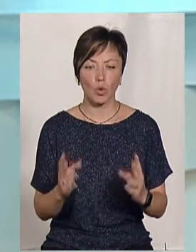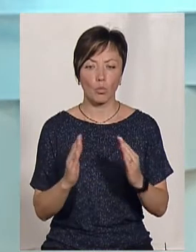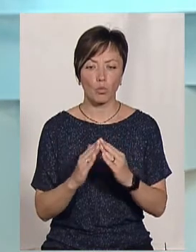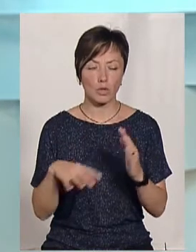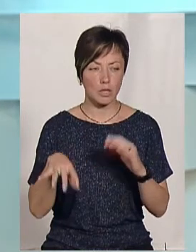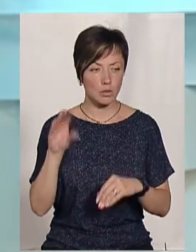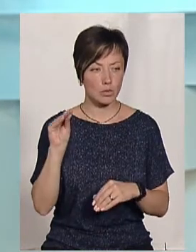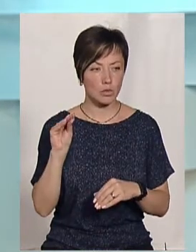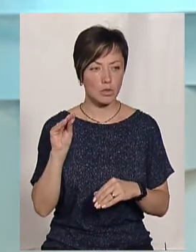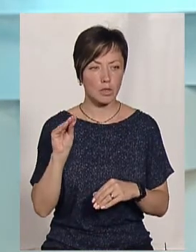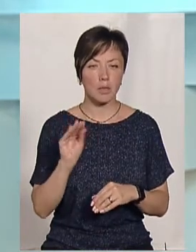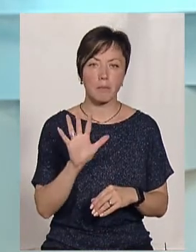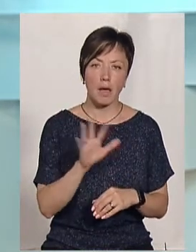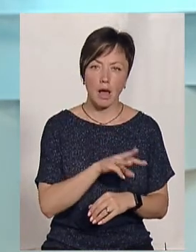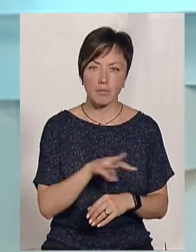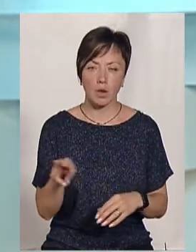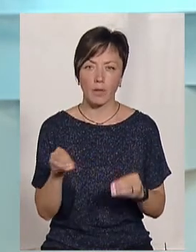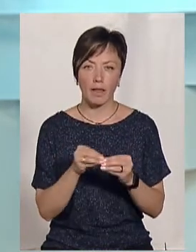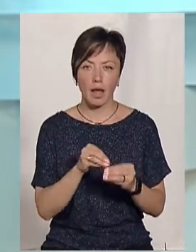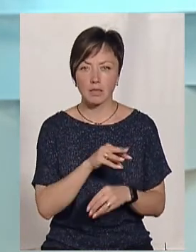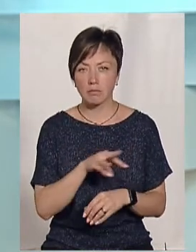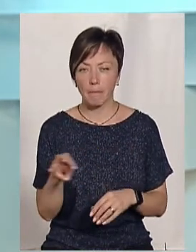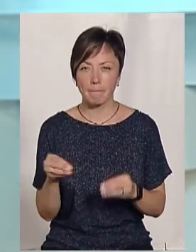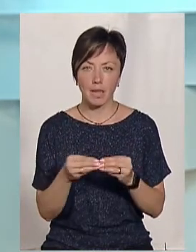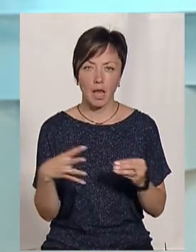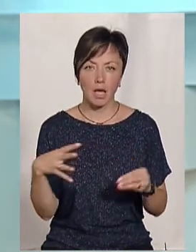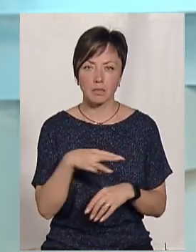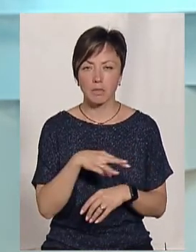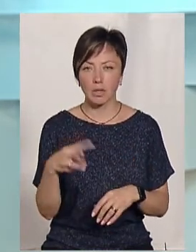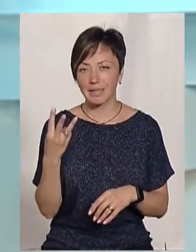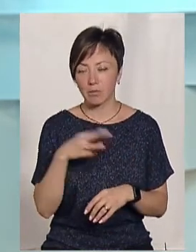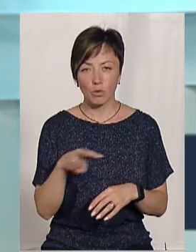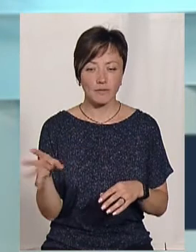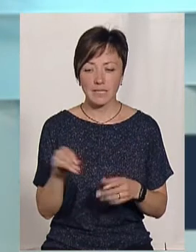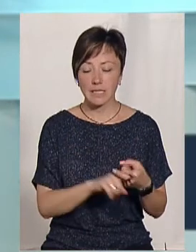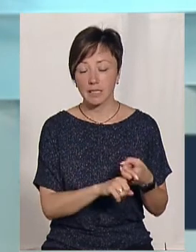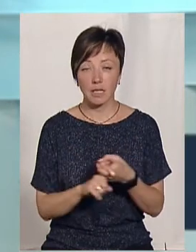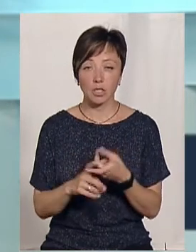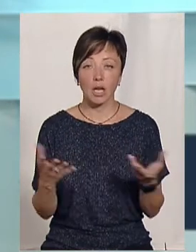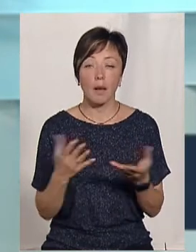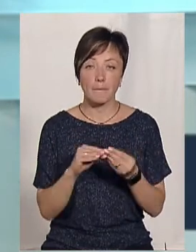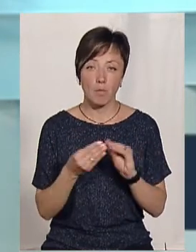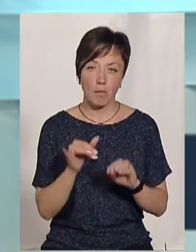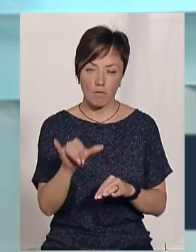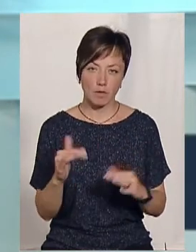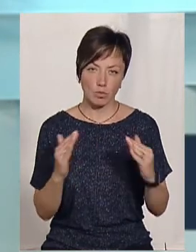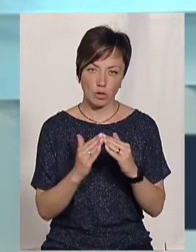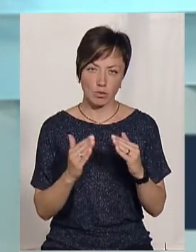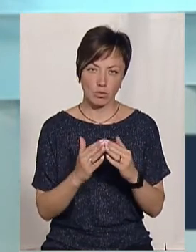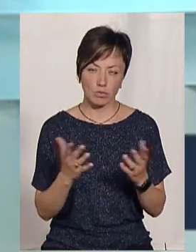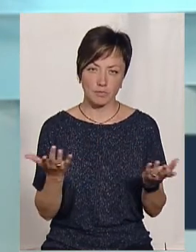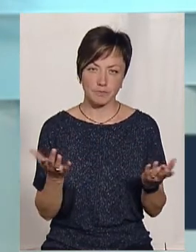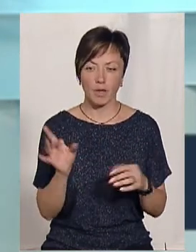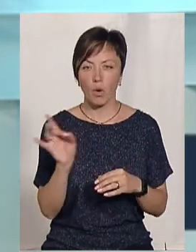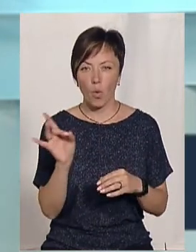будинок 5 мільйонів, 10, 15, 3 мільйона, все залежно від того, яка величина